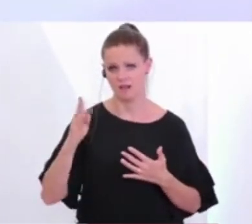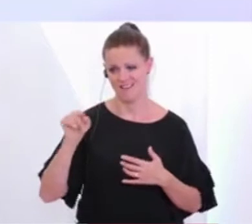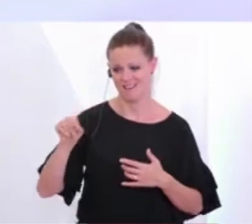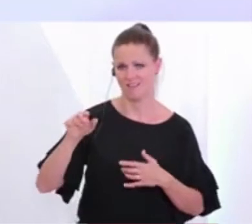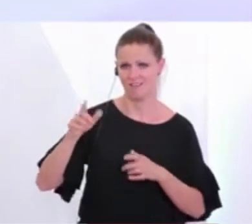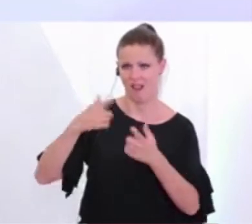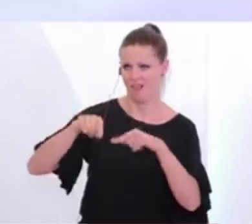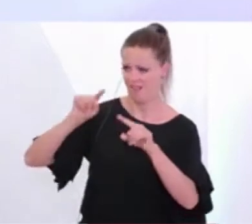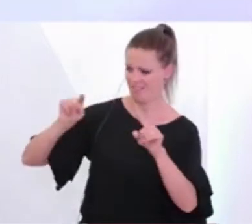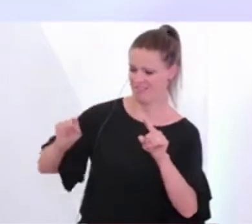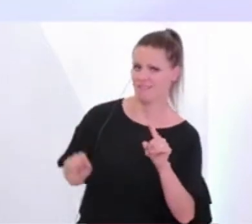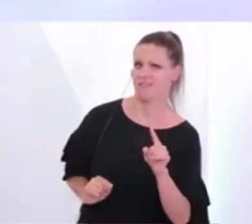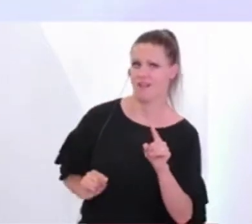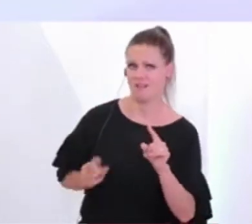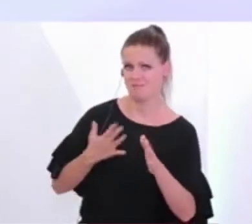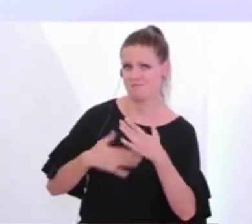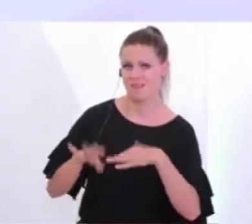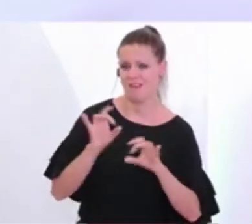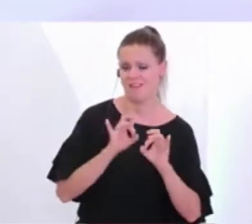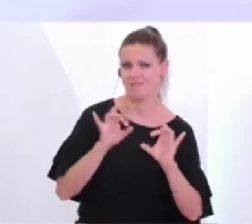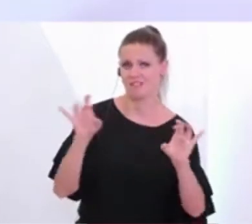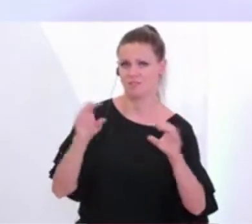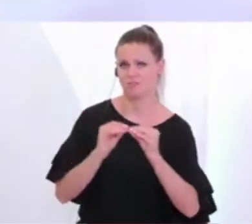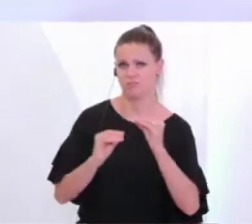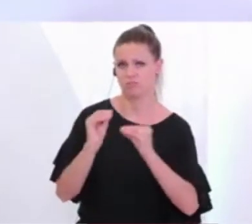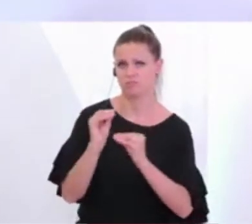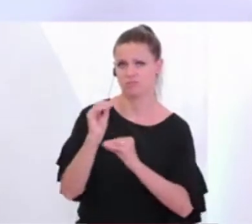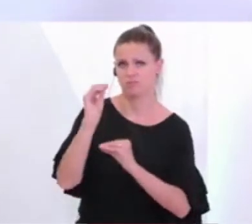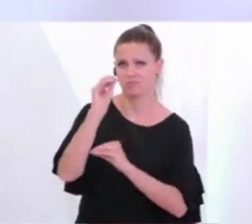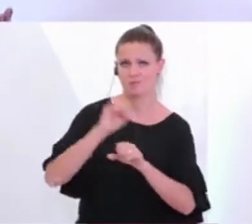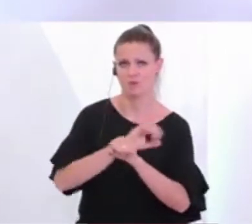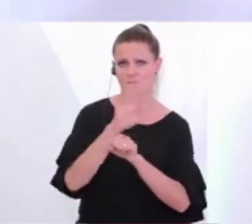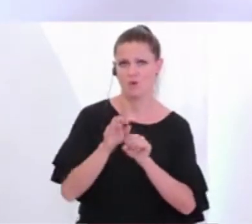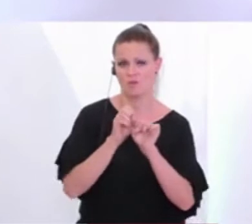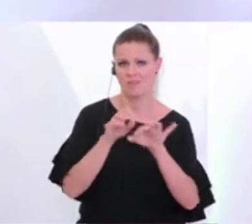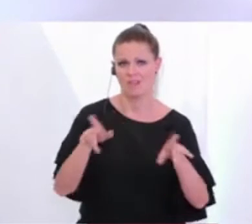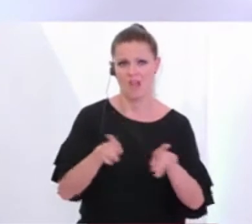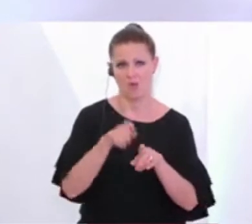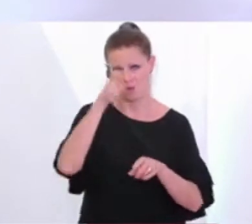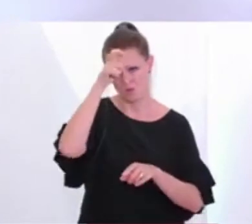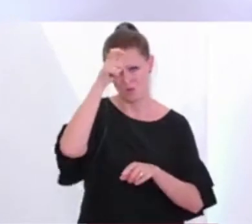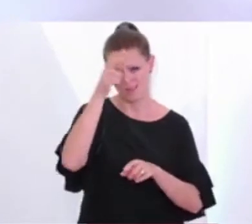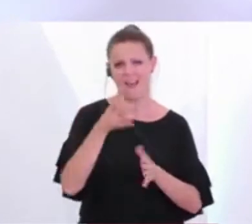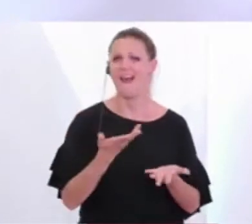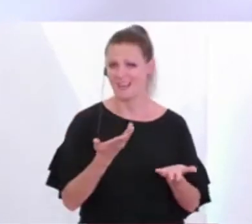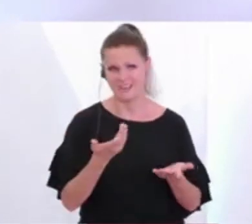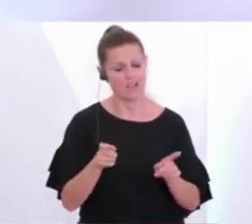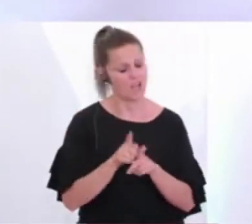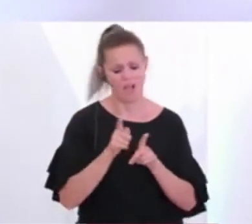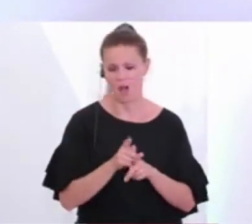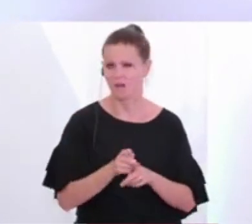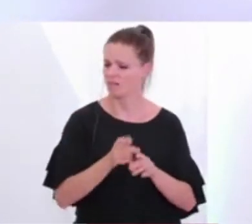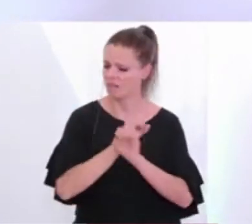höheren Anstieg an Infektionszahlen betreffend des Coronavirus. Und auch was die Türkei betrifft, haben wir weiterhin die ausdrückliche